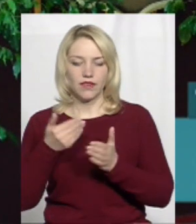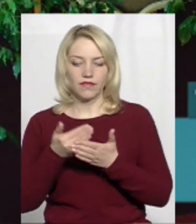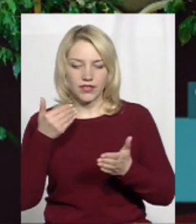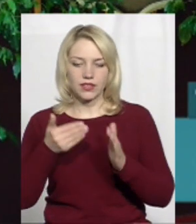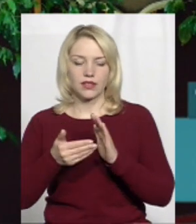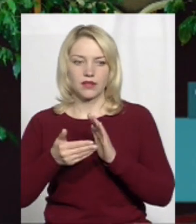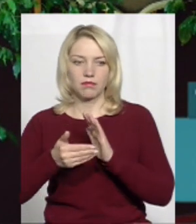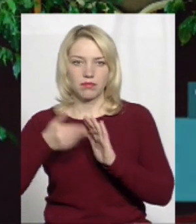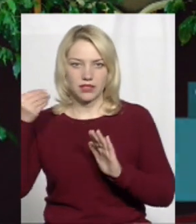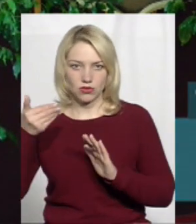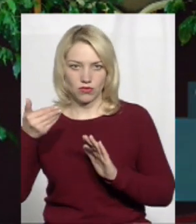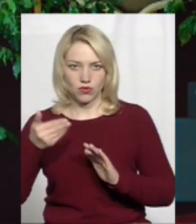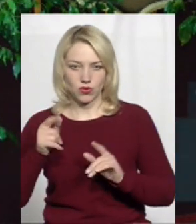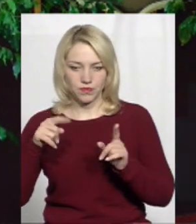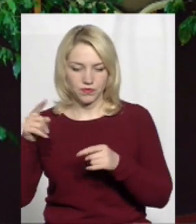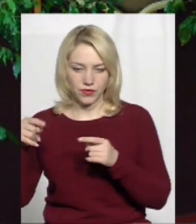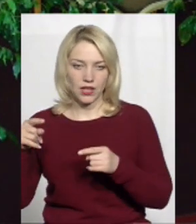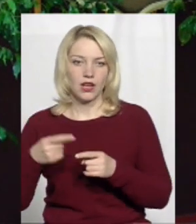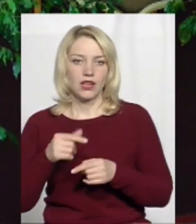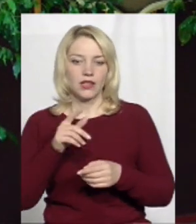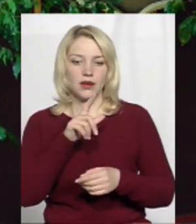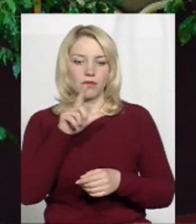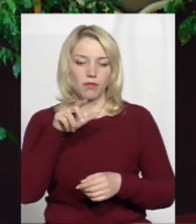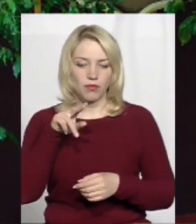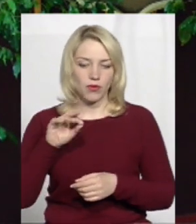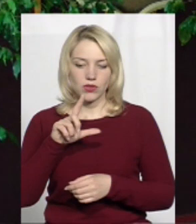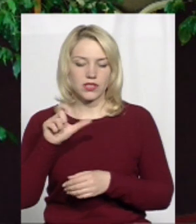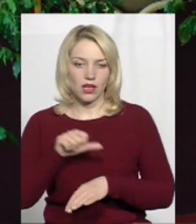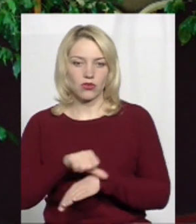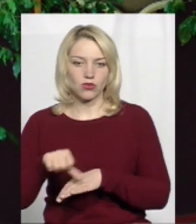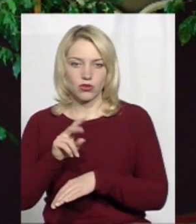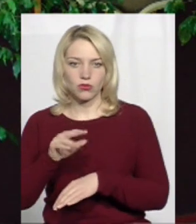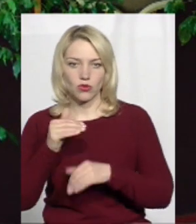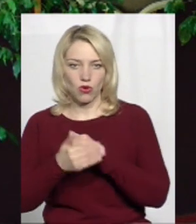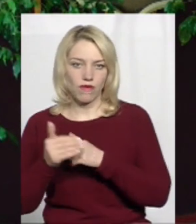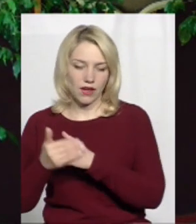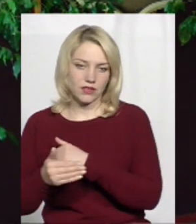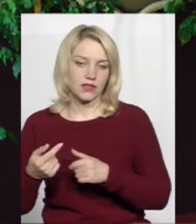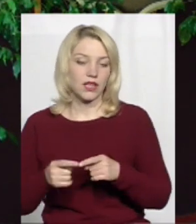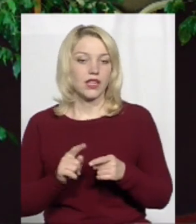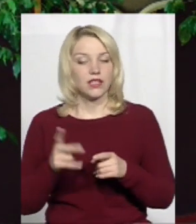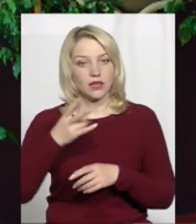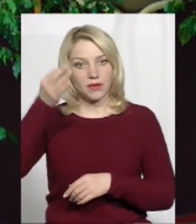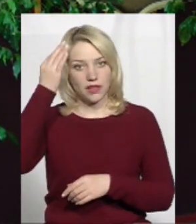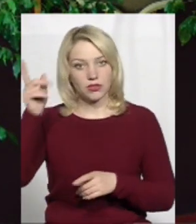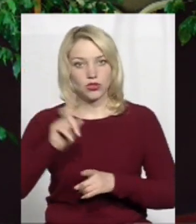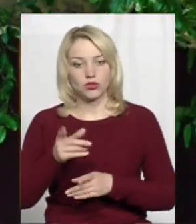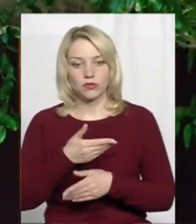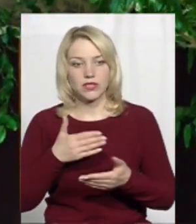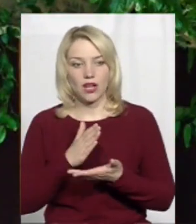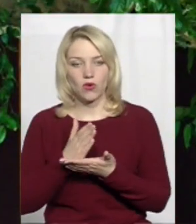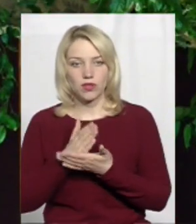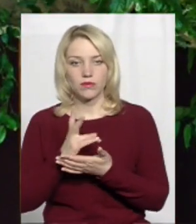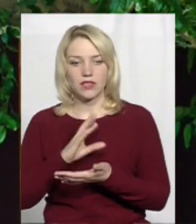ховається по закордонах. Ну і, власне, треба ж нагадувати, що ми таки в стані війни.